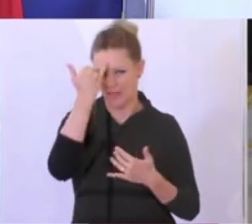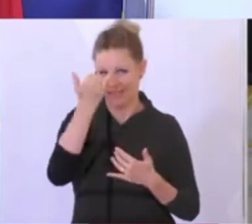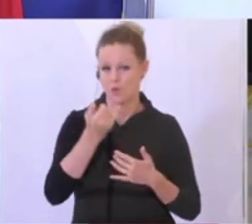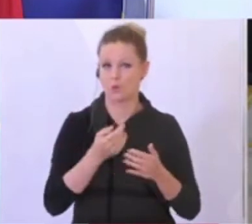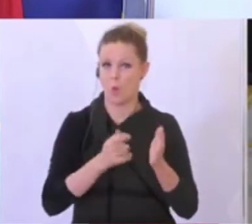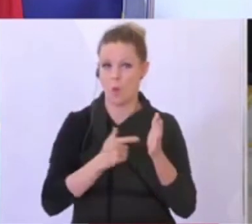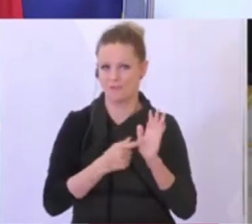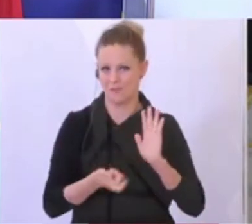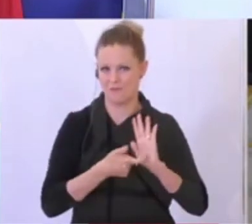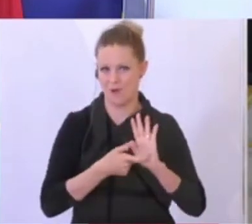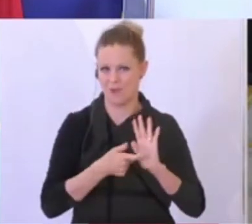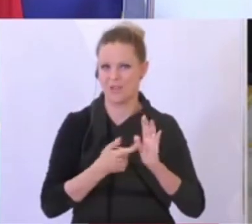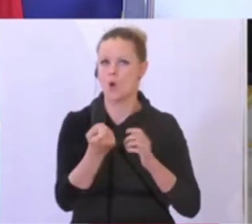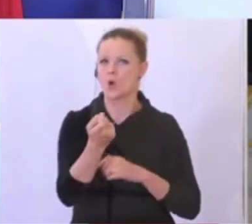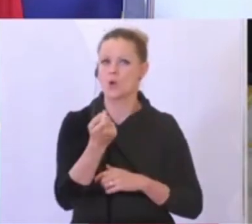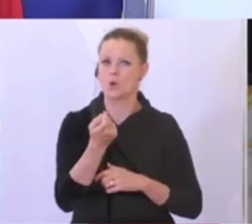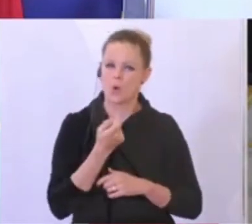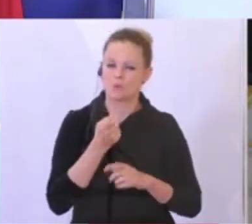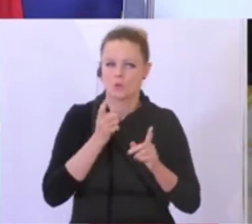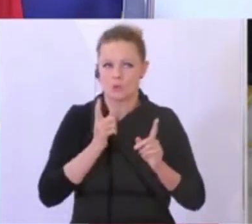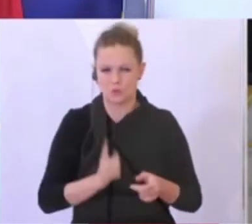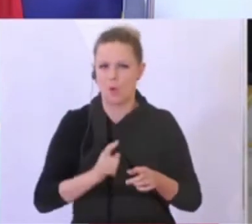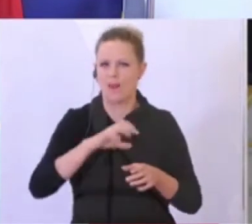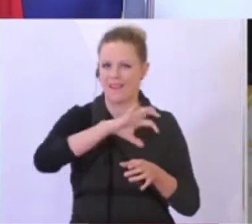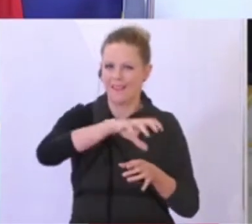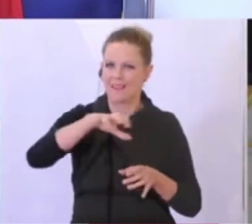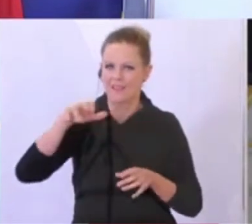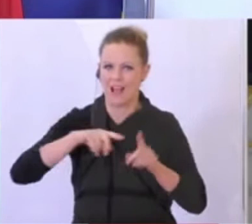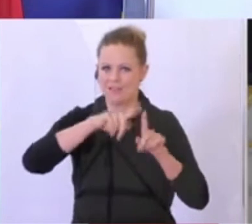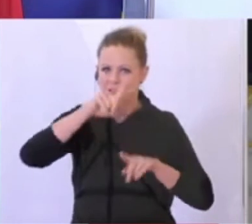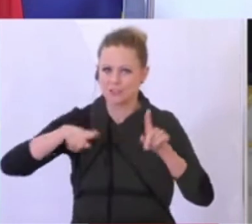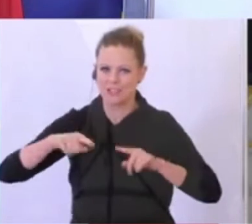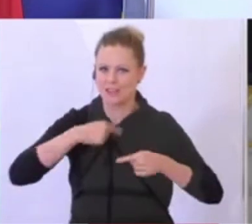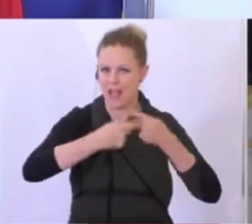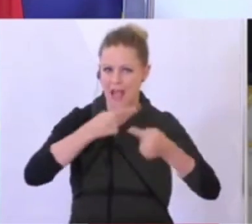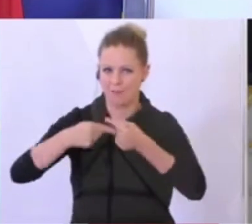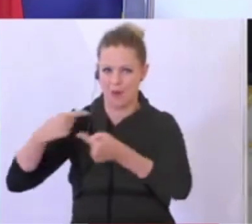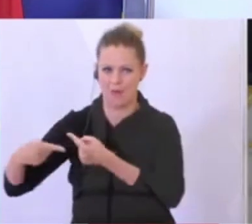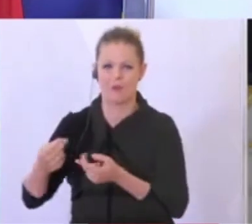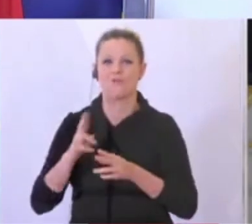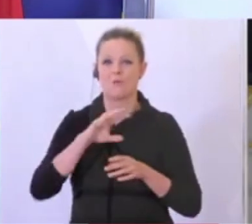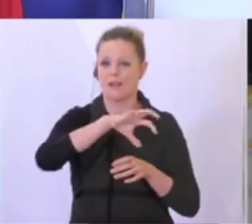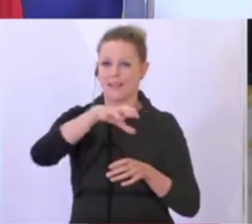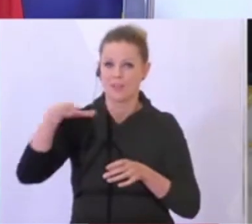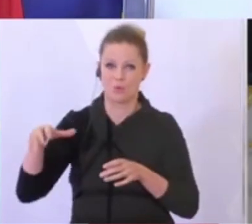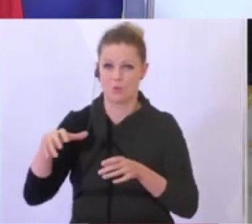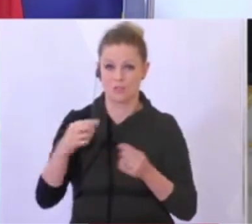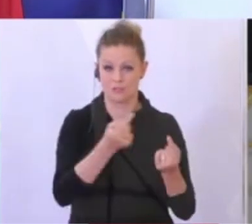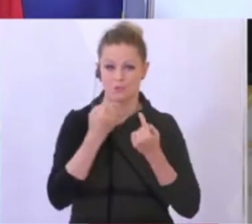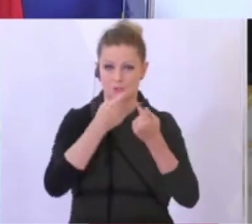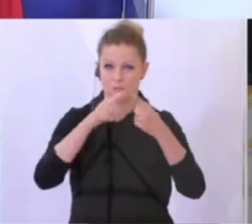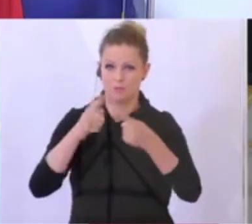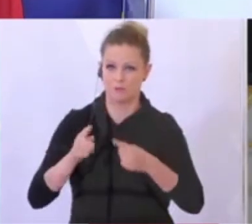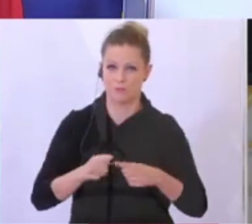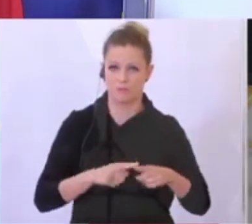gefordert, dass es ein regional unterschiedliches Vorgehen braucht, weil die Situation in den Regionen auch unterschiedlich